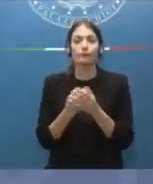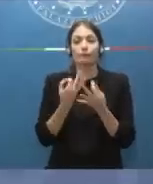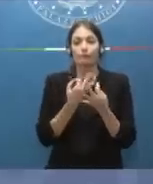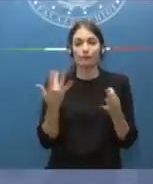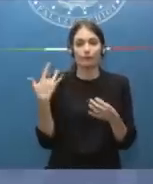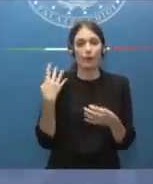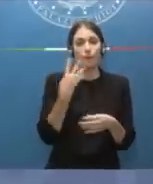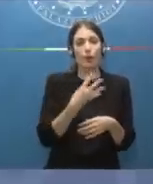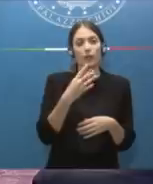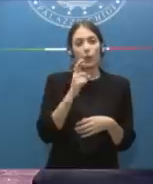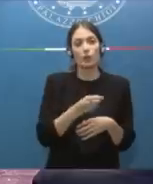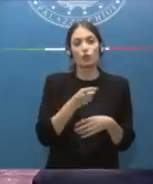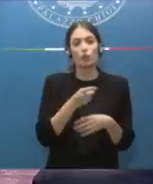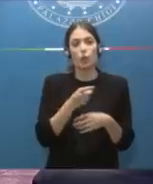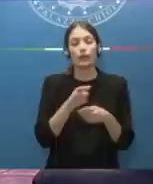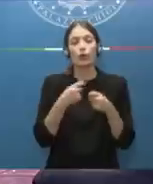Guersoni del Corriere della Sera.